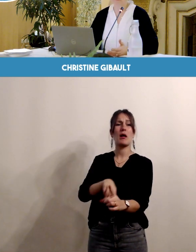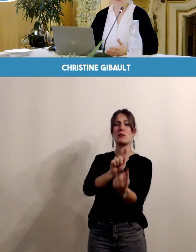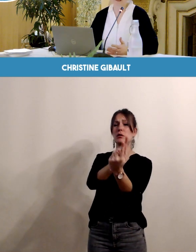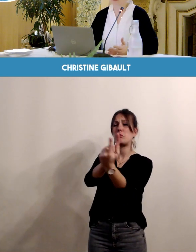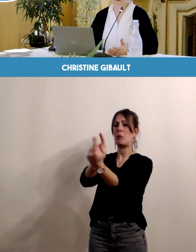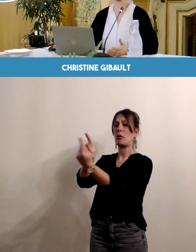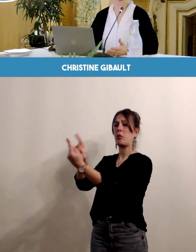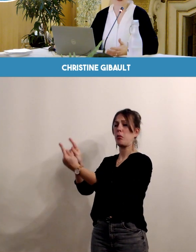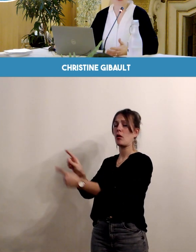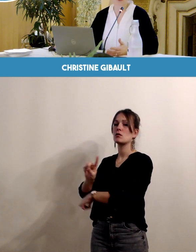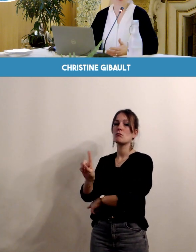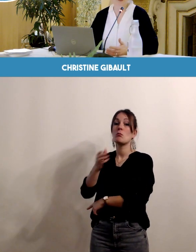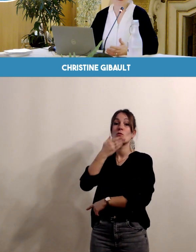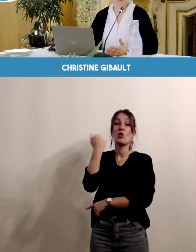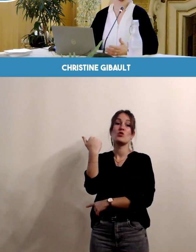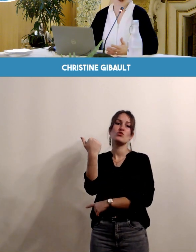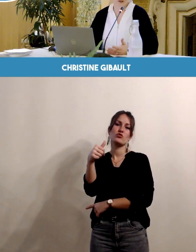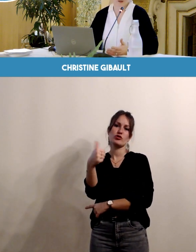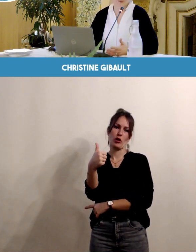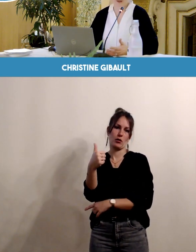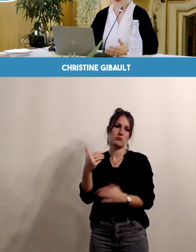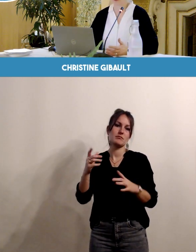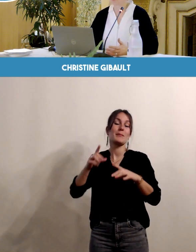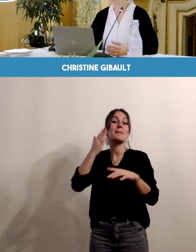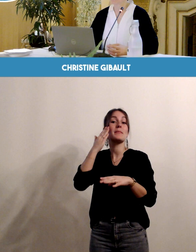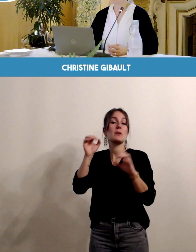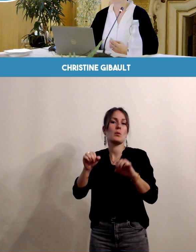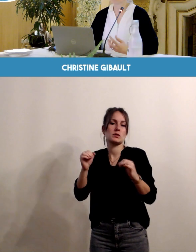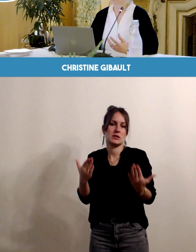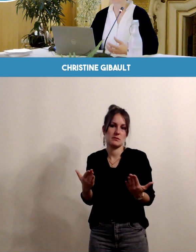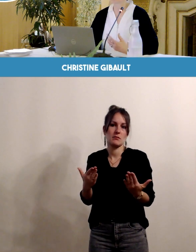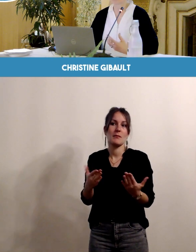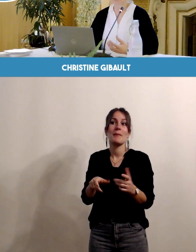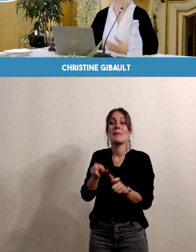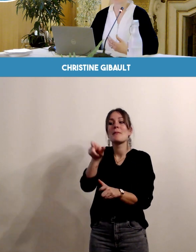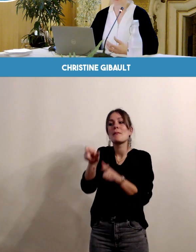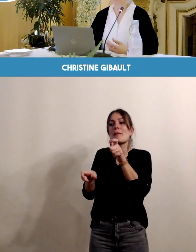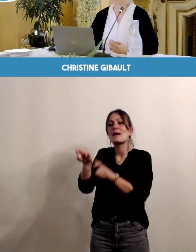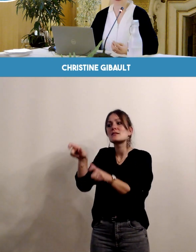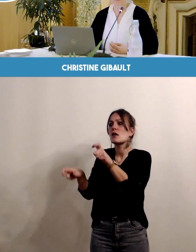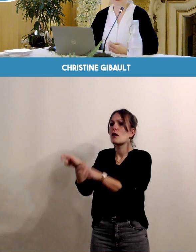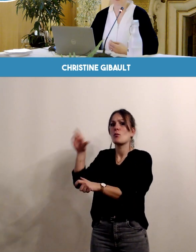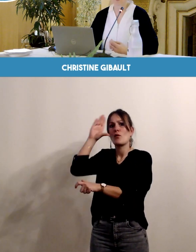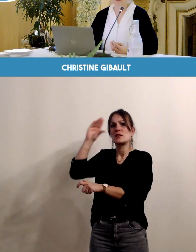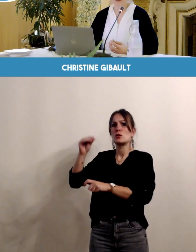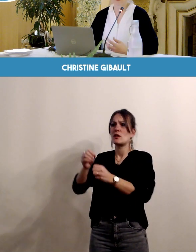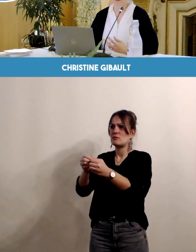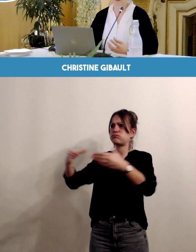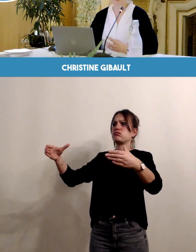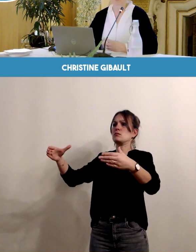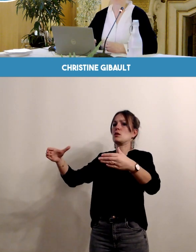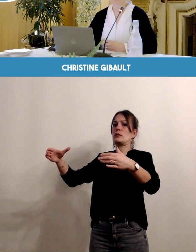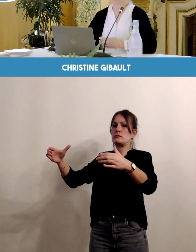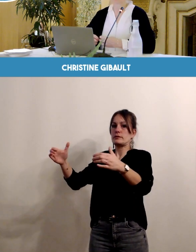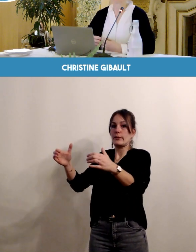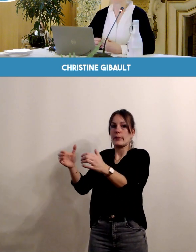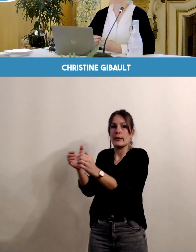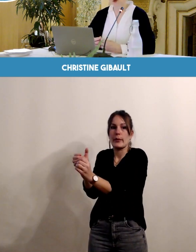idéalement par une même personne. Ça n'est pas toujours possible et ça n'est pas gênant mais il est important que l'ensemble de ces professionnels puissent